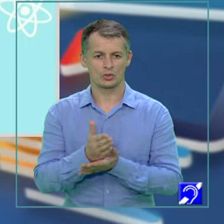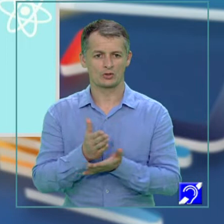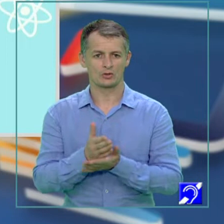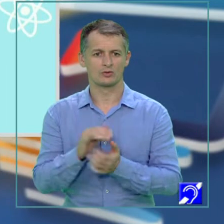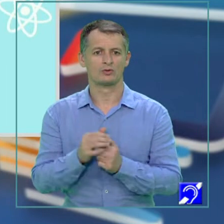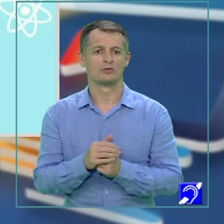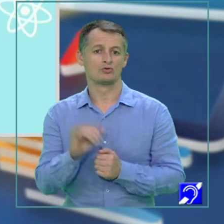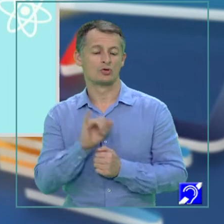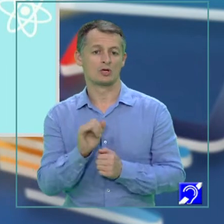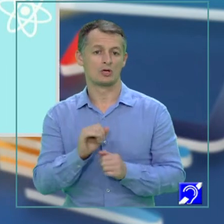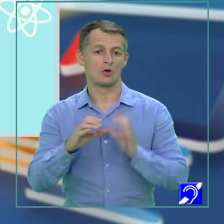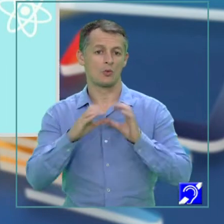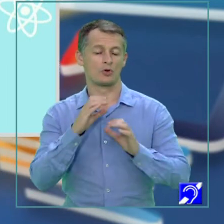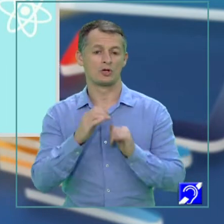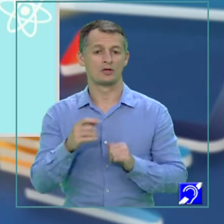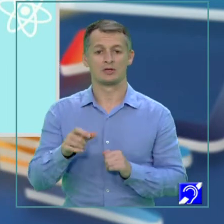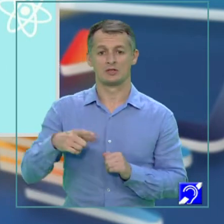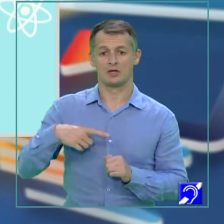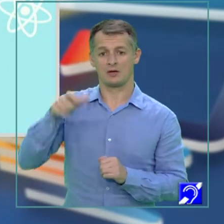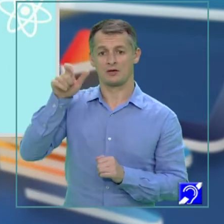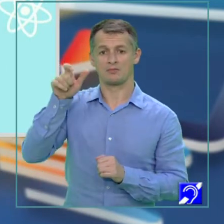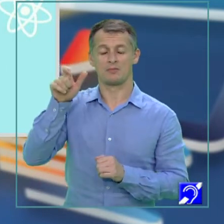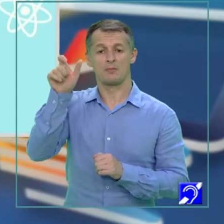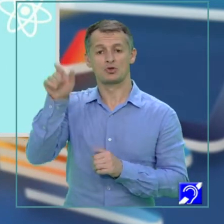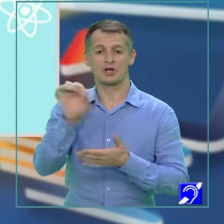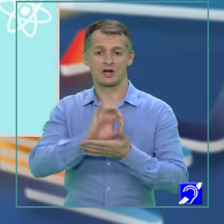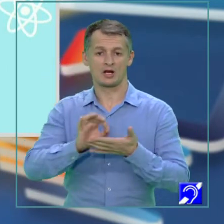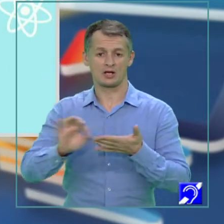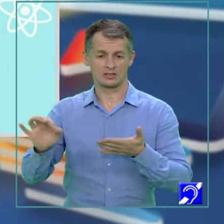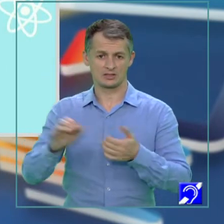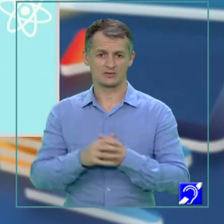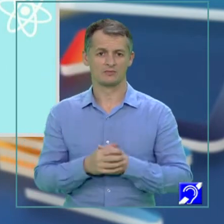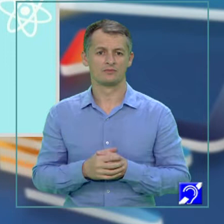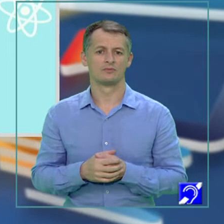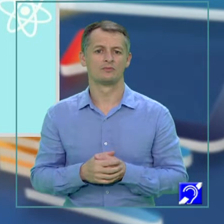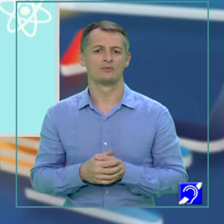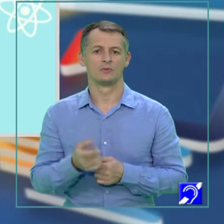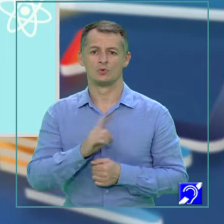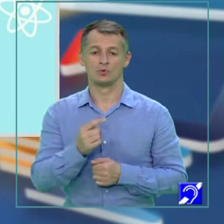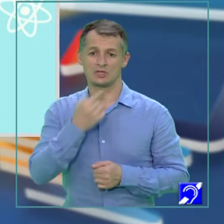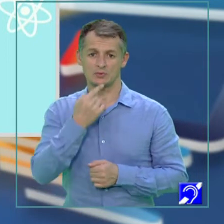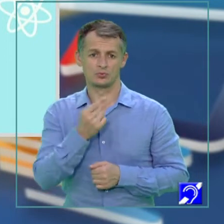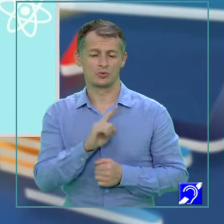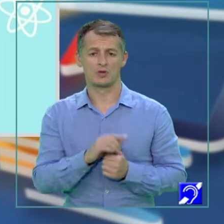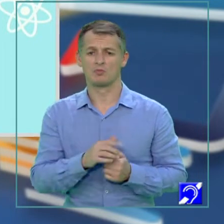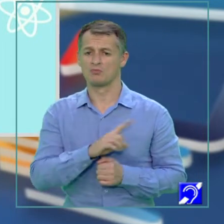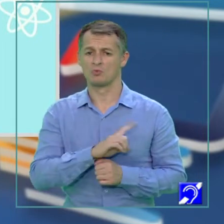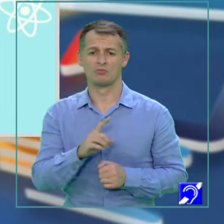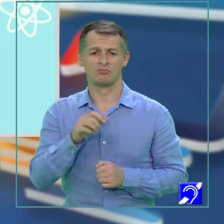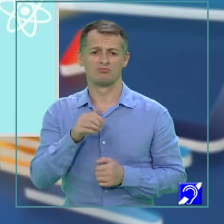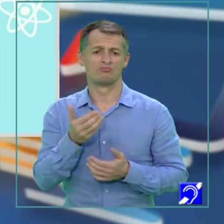care comunică este autorul, prin urmare nu o vom denumi niciodată, nici narratorul, nici eul liric,